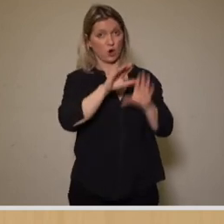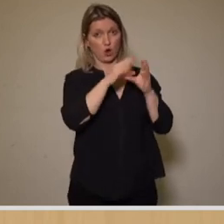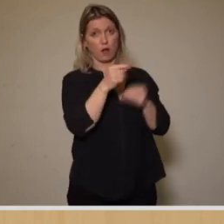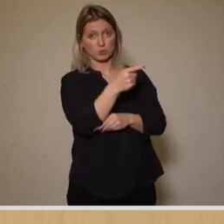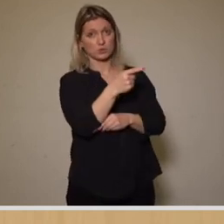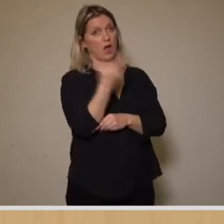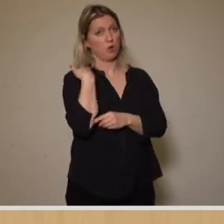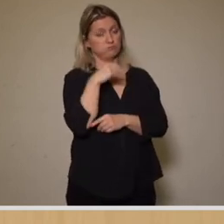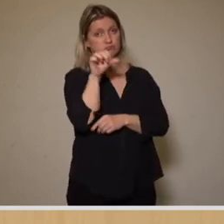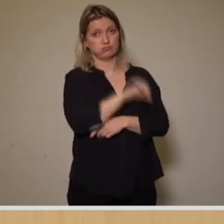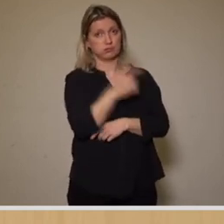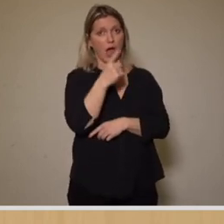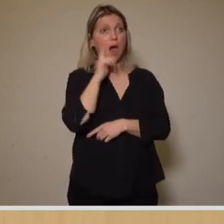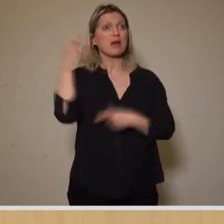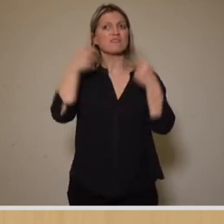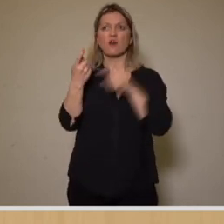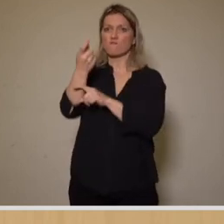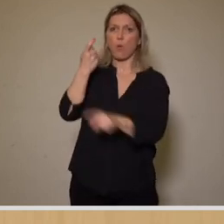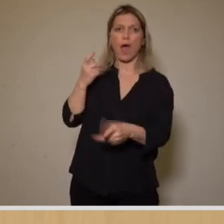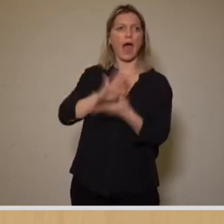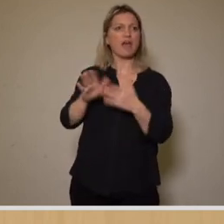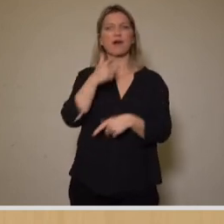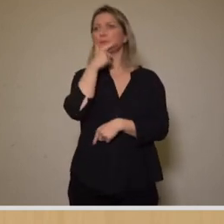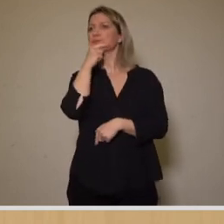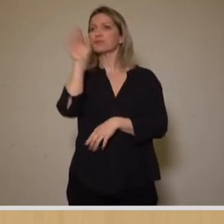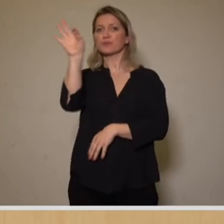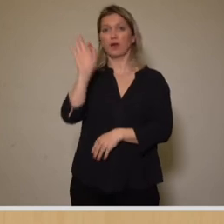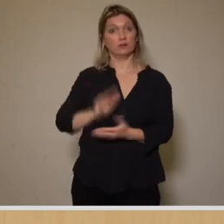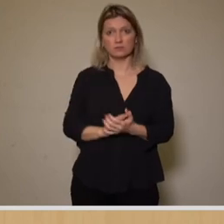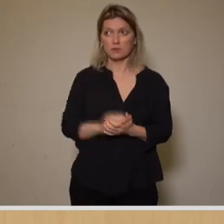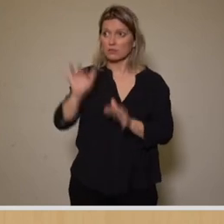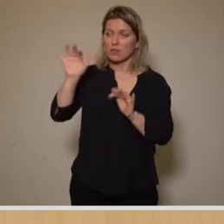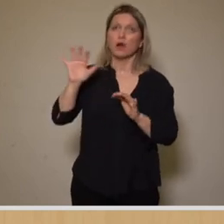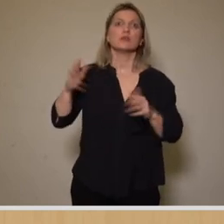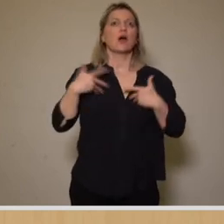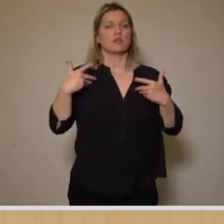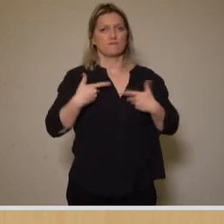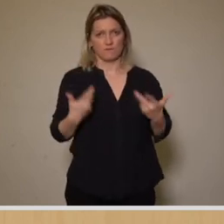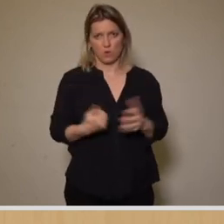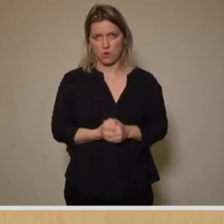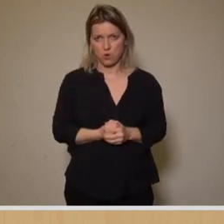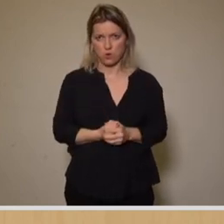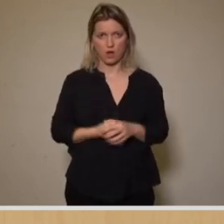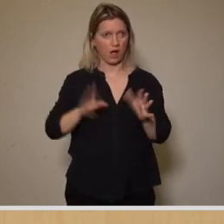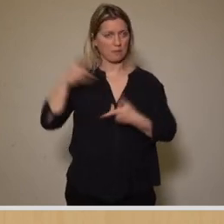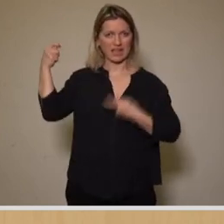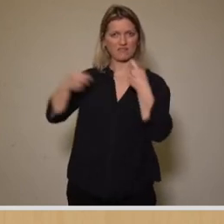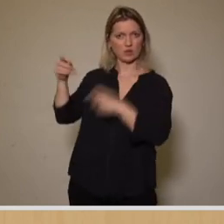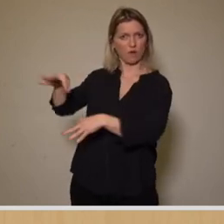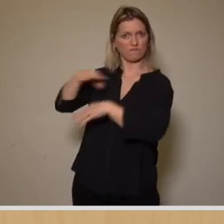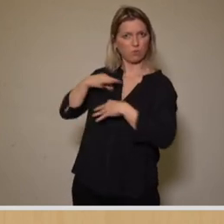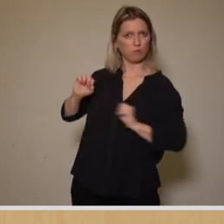diese wachsen nicht auf Bäumen. Man kann froh sein, wenn man diese Leute, wenn man diese Investoren hat. Und was kann dieser Investor leisten?